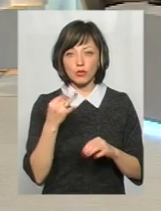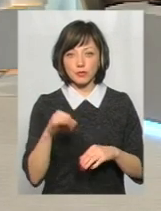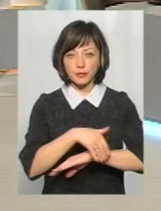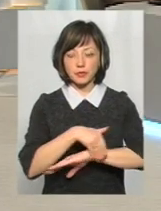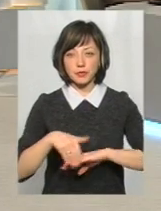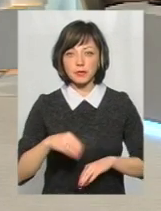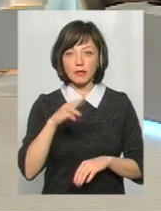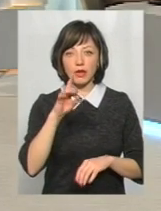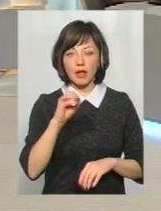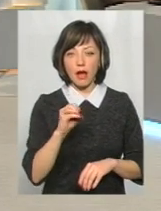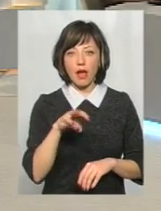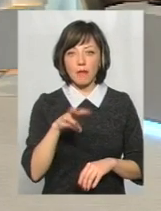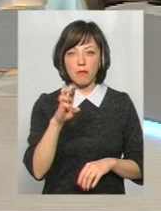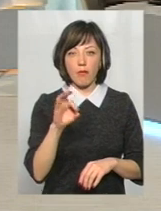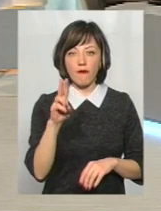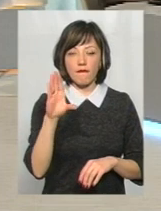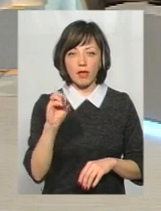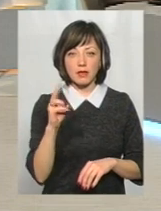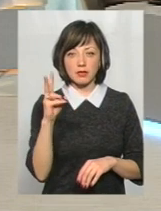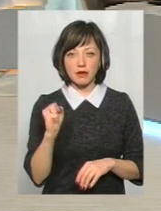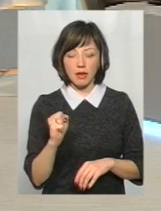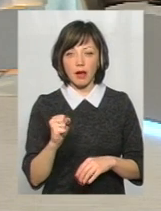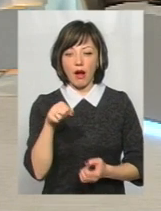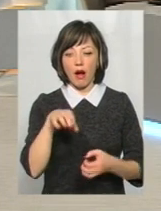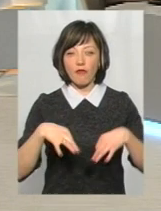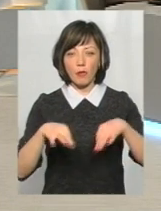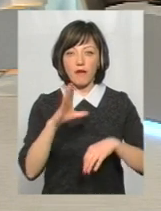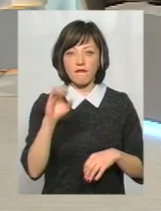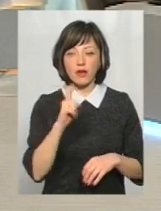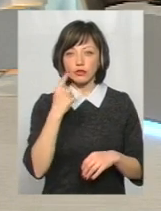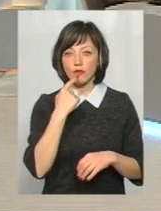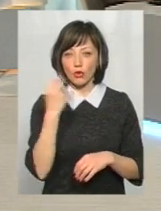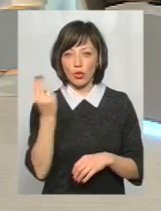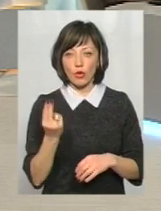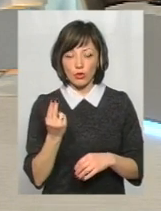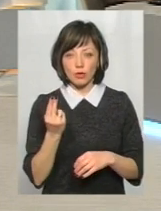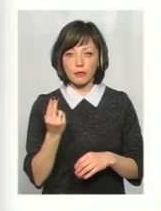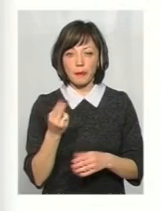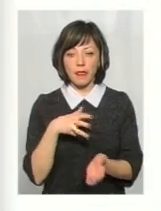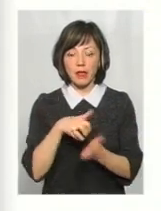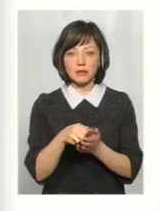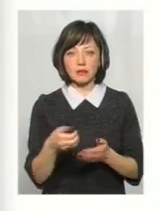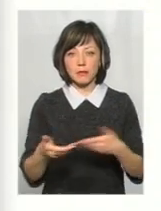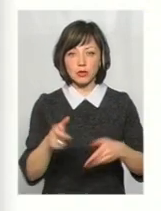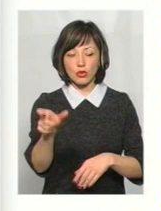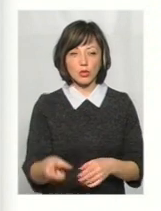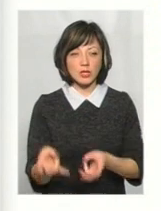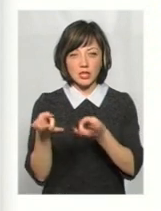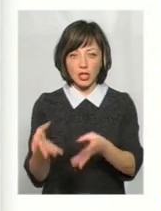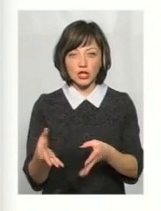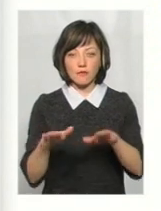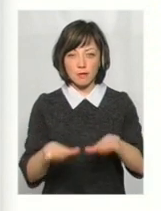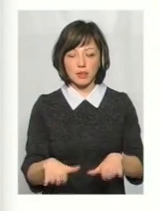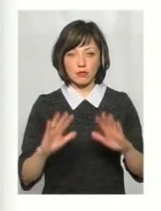на вулиці Тремповецької, і керуючи автомобілем ВАЗ червоного кольору, допустив наїзд на пішохода та залишив місце